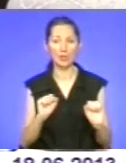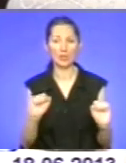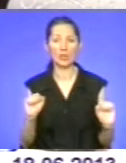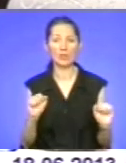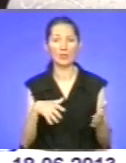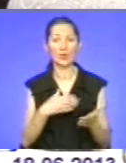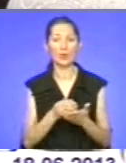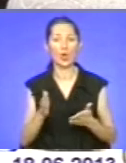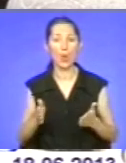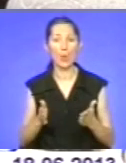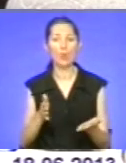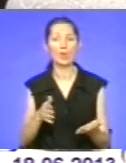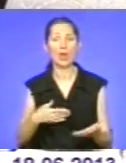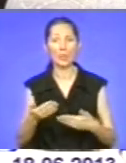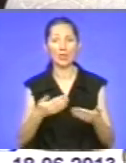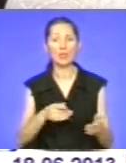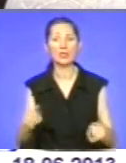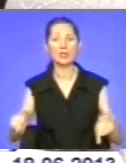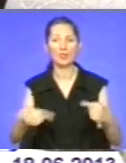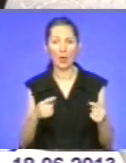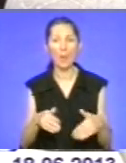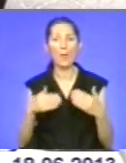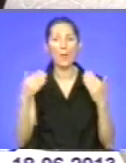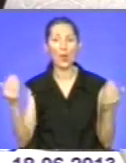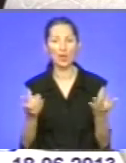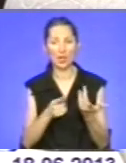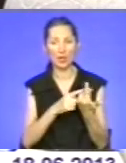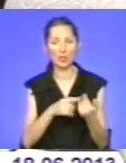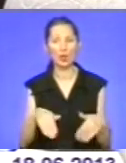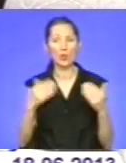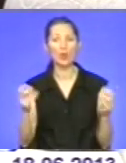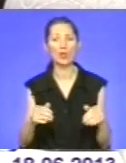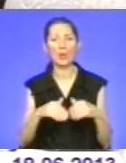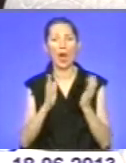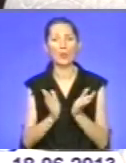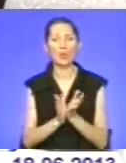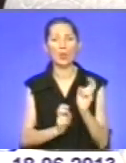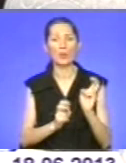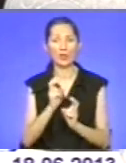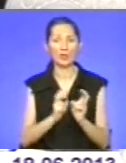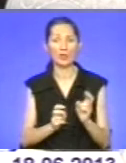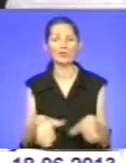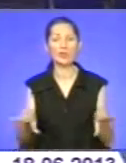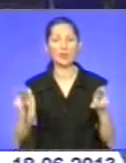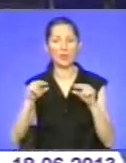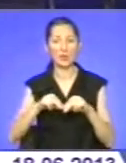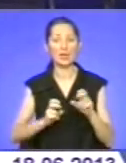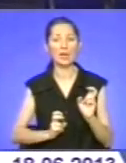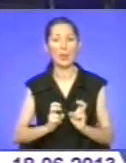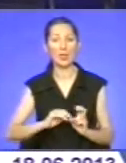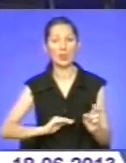создаває більше количество, з більшим об'ємом производства совместних предприятий, серйозно.